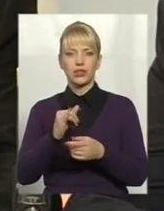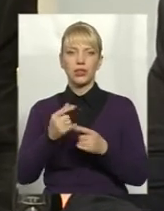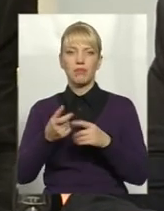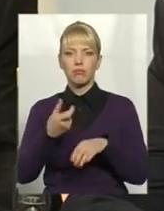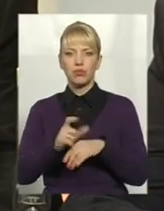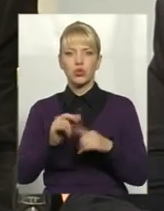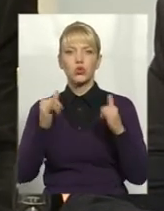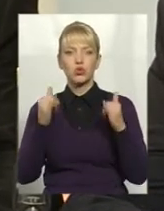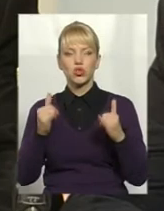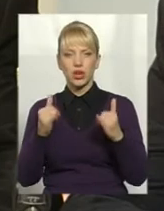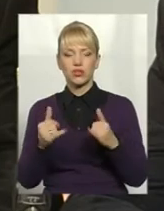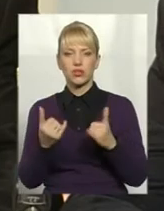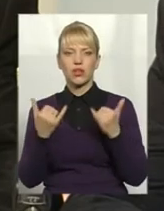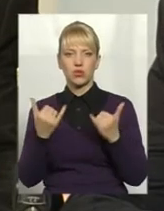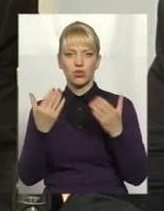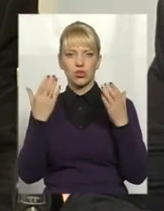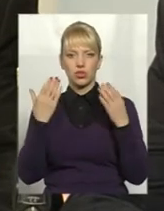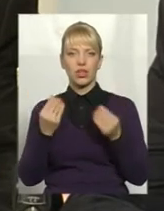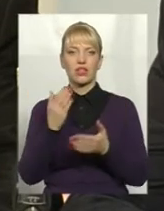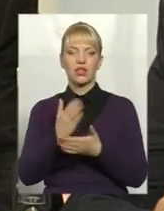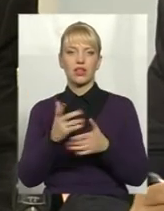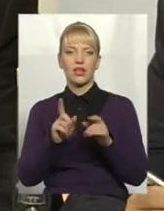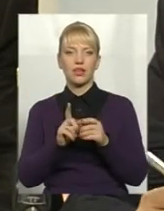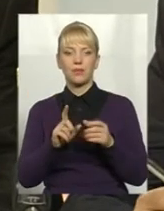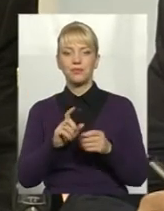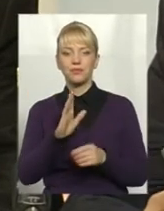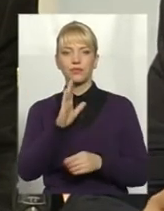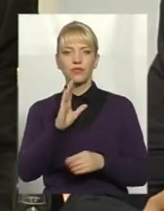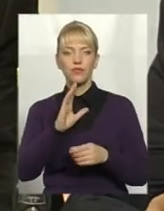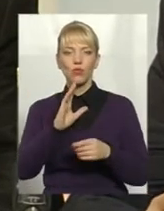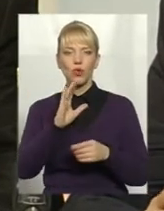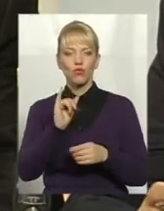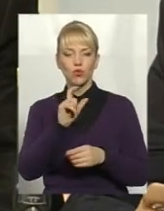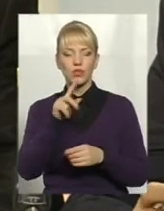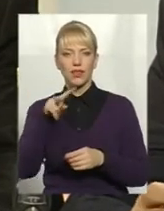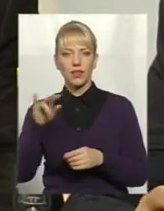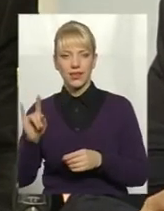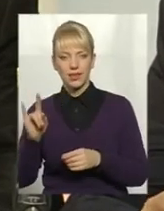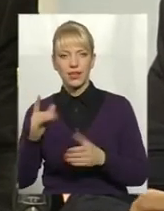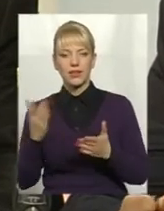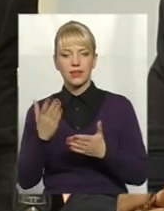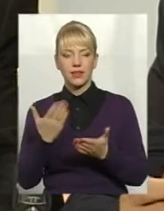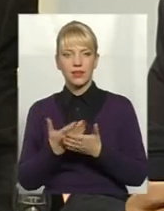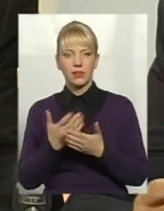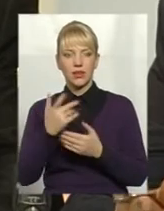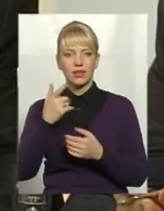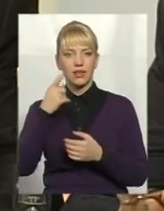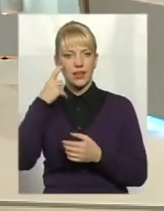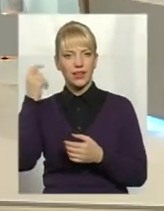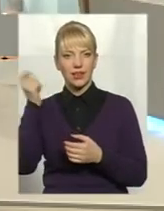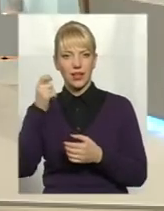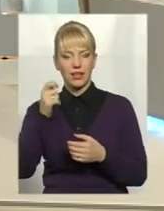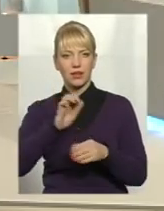сучасною. І на сьогоднішній день є такі вузли, які, наприклад, країна Китай всім